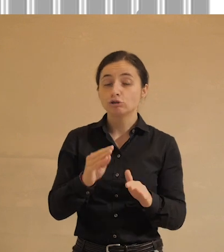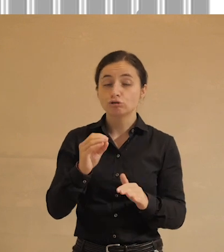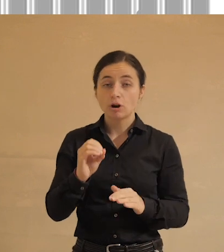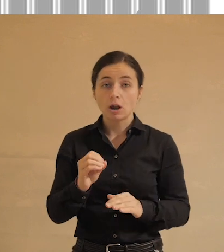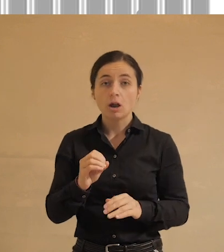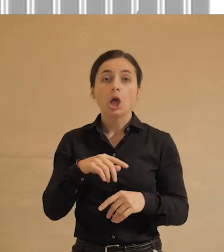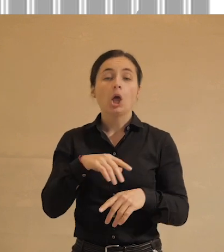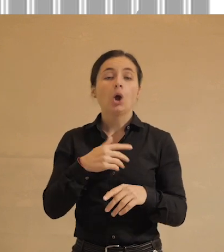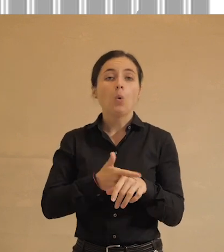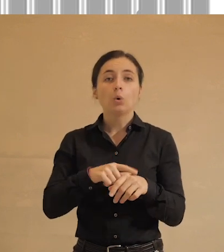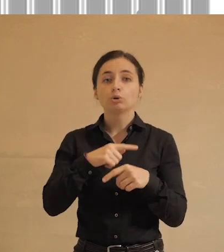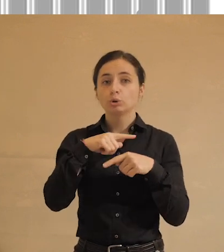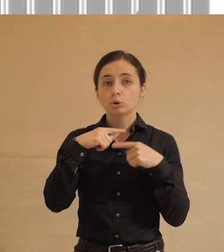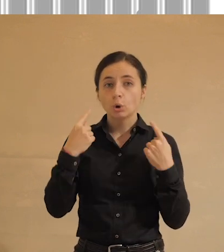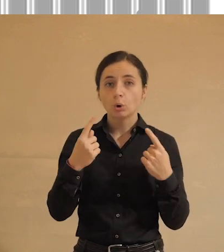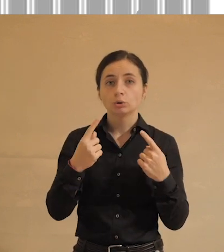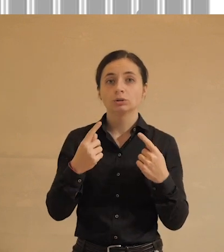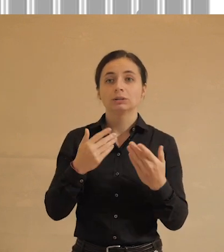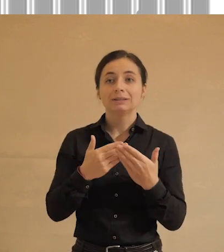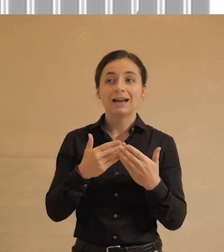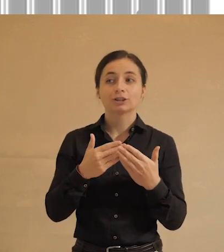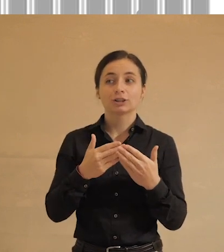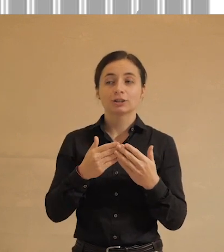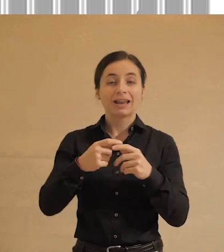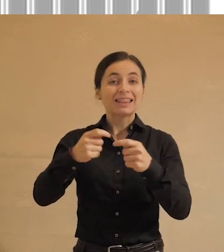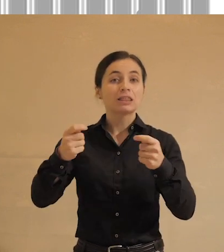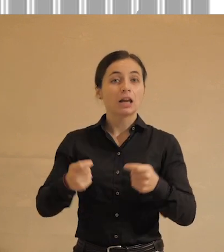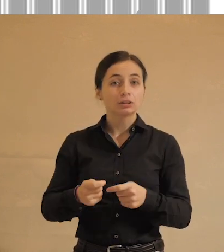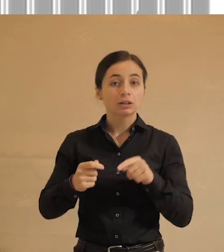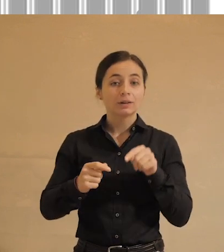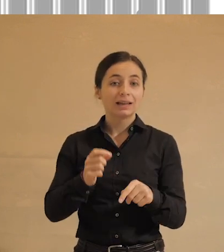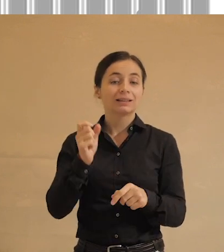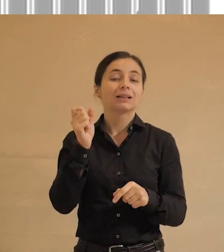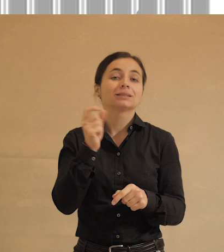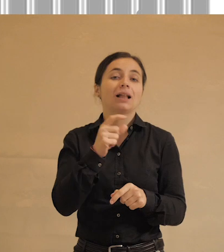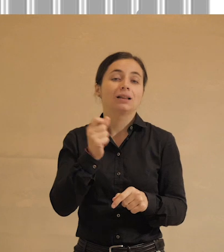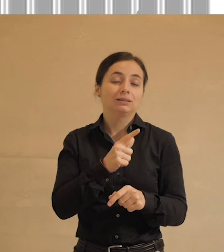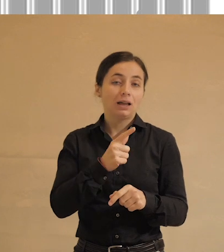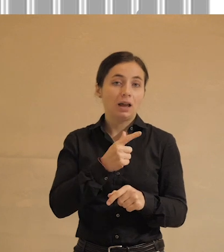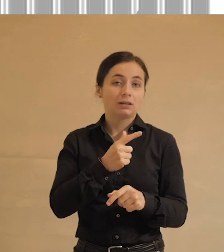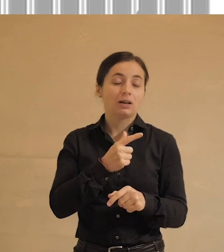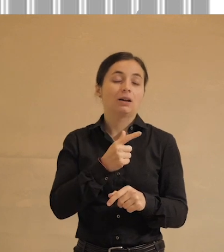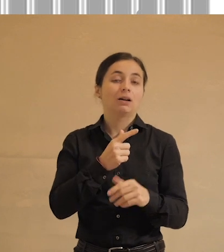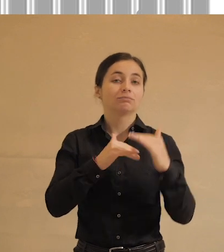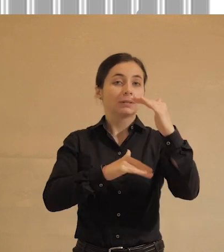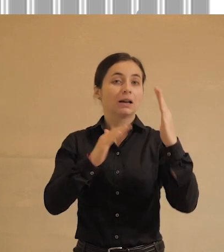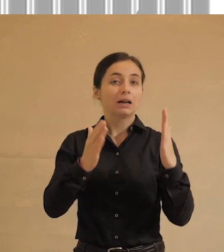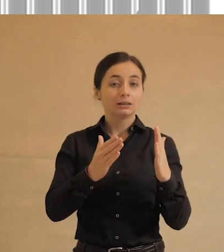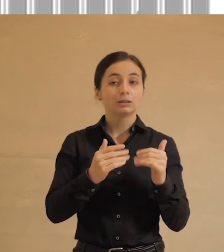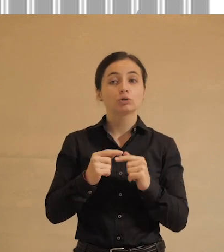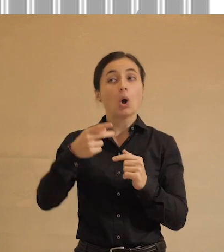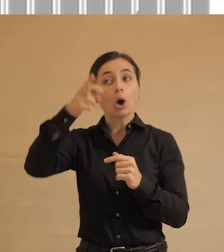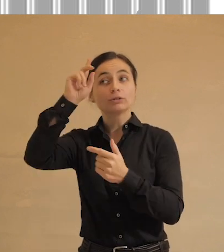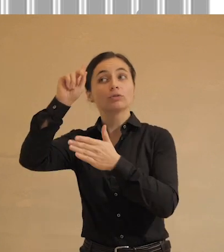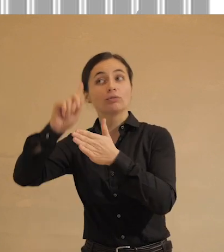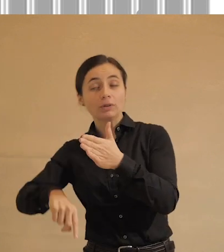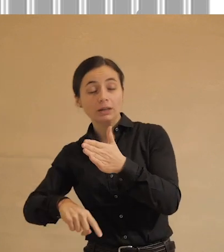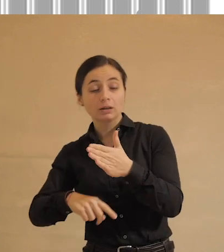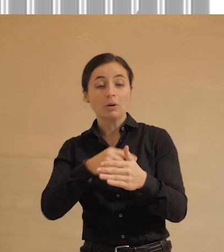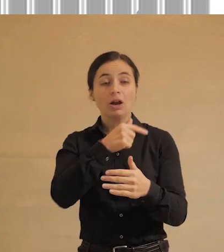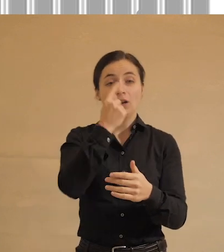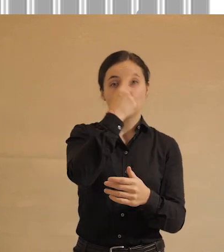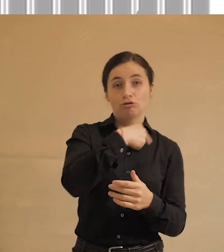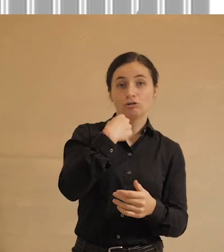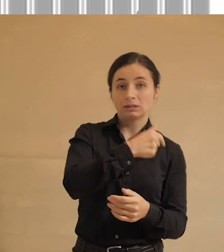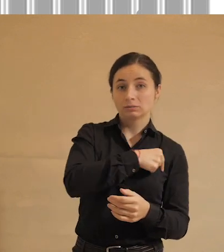хочется подбодривать наше начальство. Но это, конечно, золотая картина. Государству верим, частным компаниям не верим. Перед родным государством